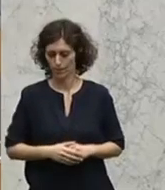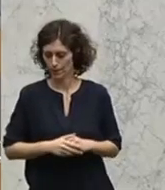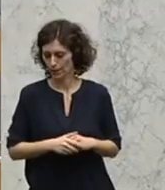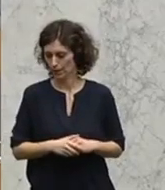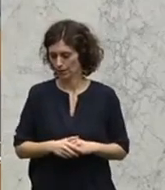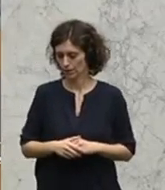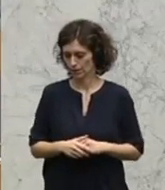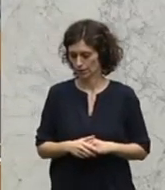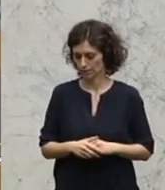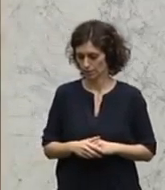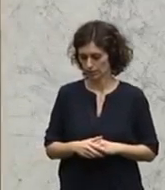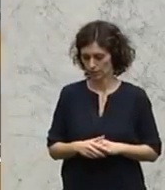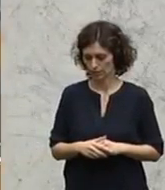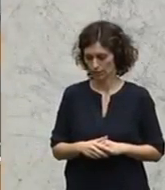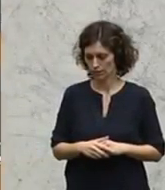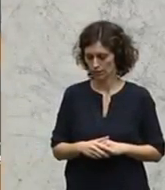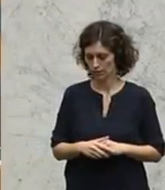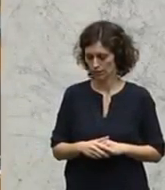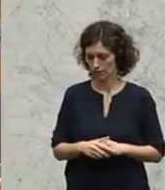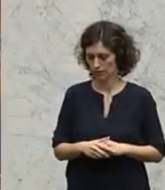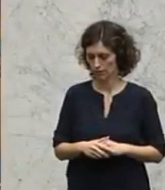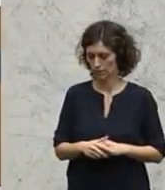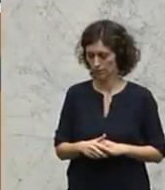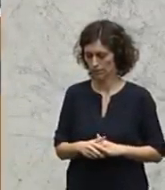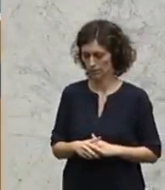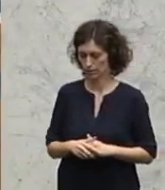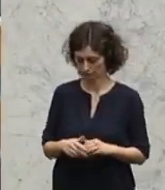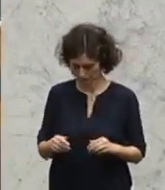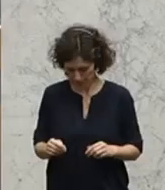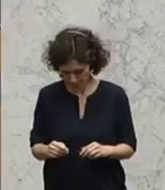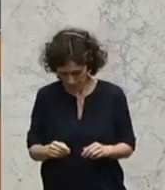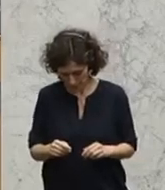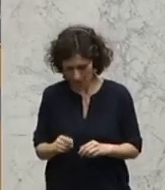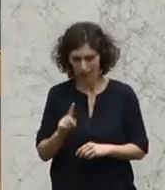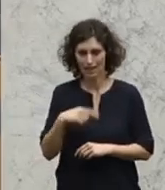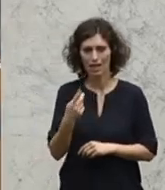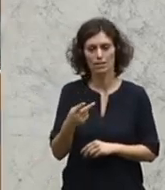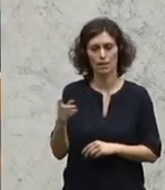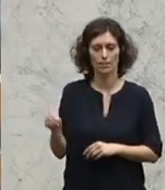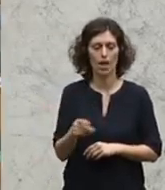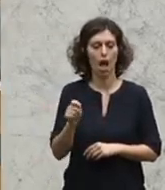Die Zahl der Kinder ehen vor allem bei syrischen Flüchtlingen steige stark an, kritisiert Martina Schenk vom Team Stranach. war's.